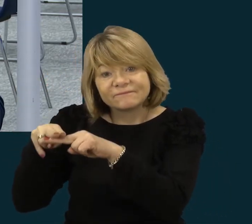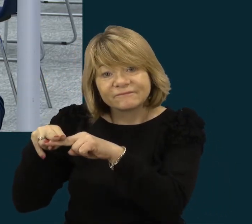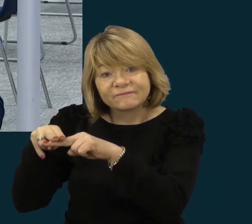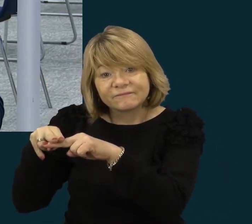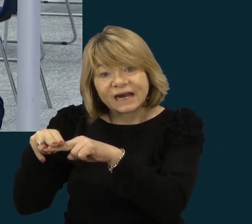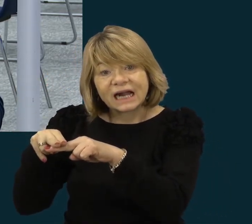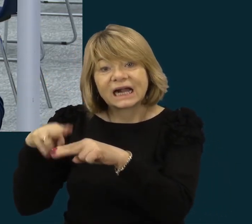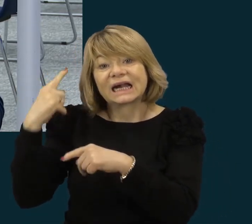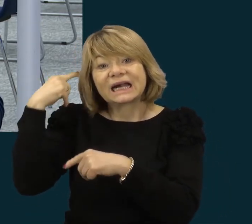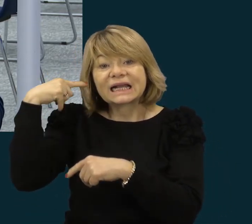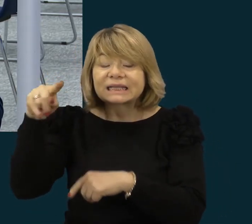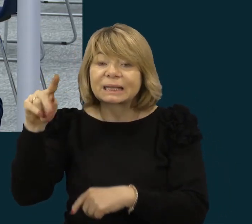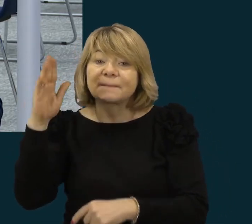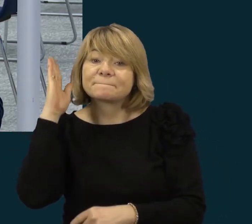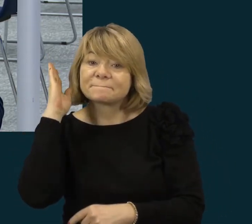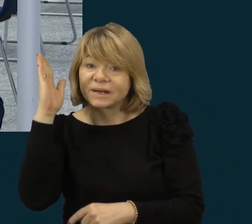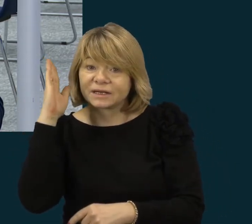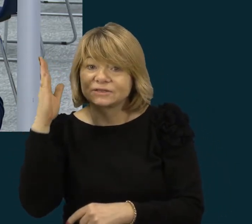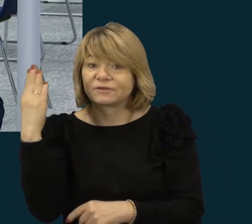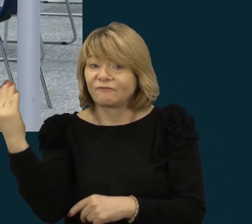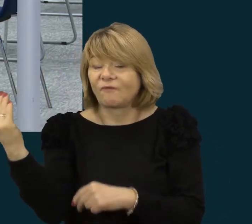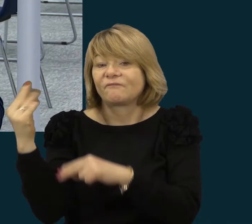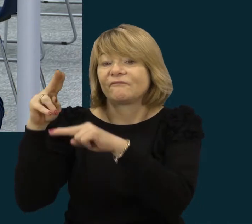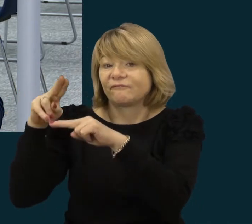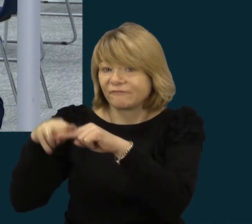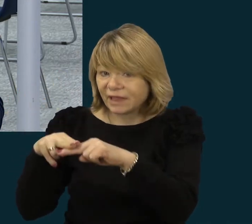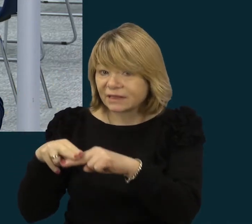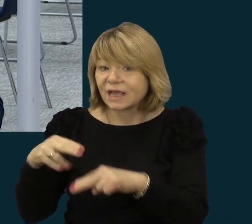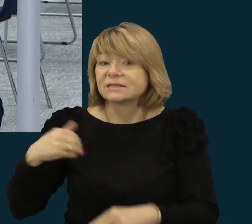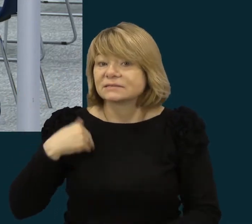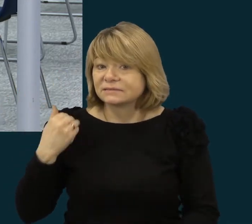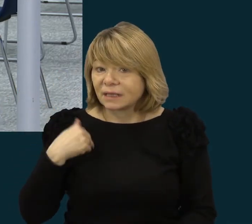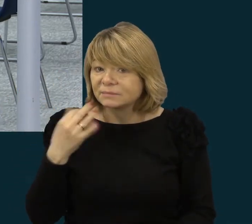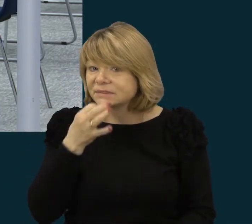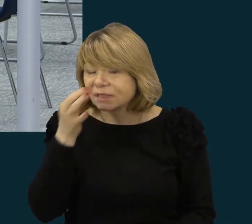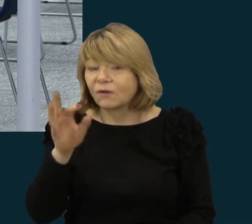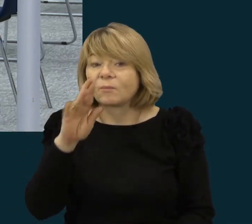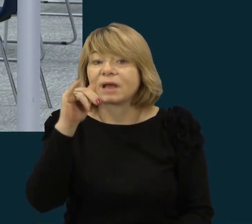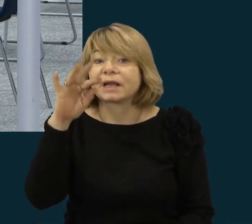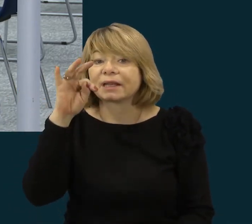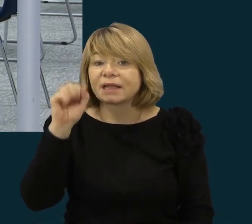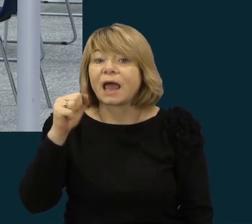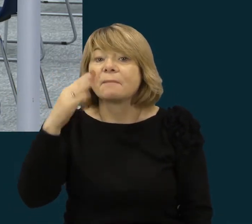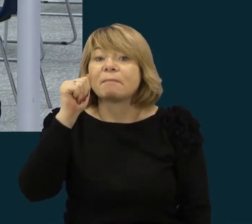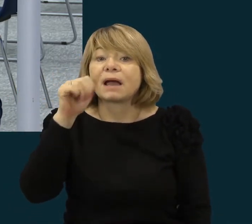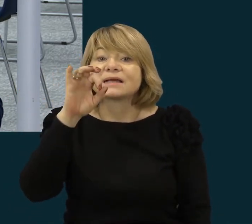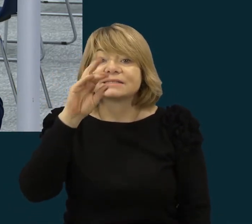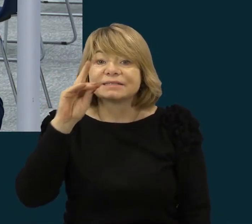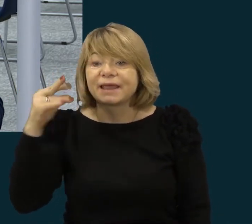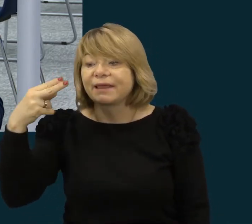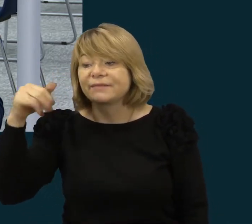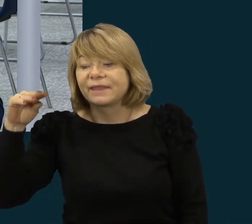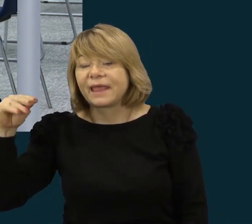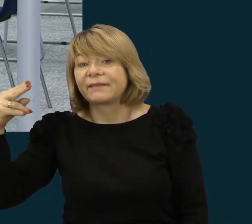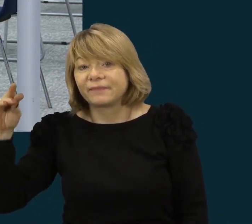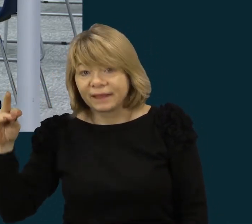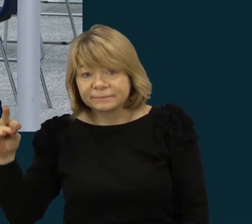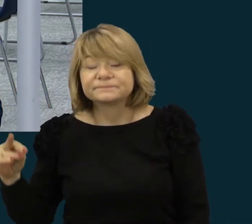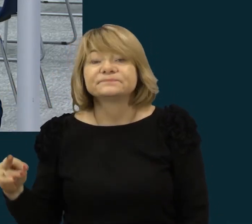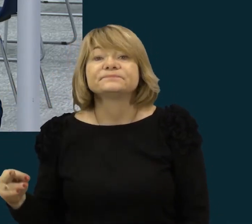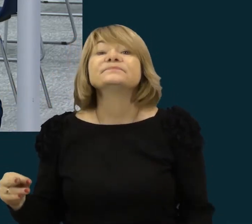kitos pranešėjos būstinę. Tai sveikiname su Vita Masienienė. Sveiki Vita. Sveiki.